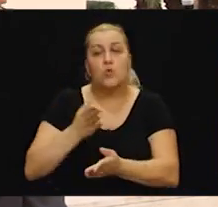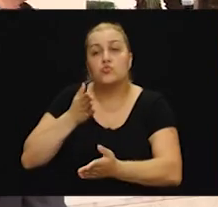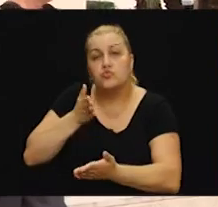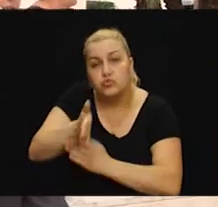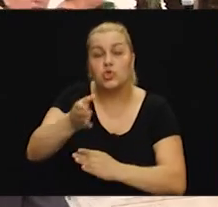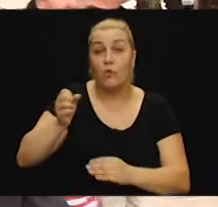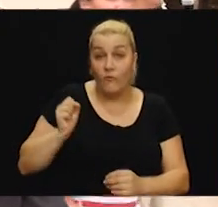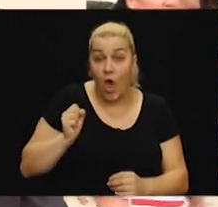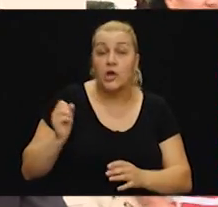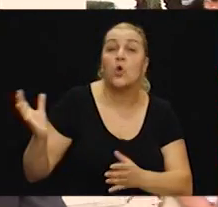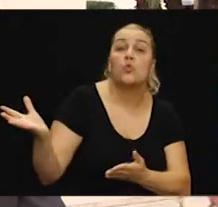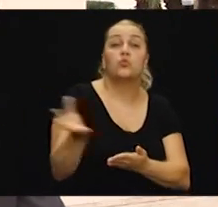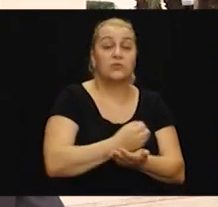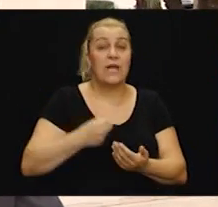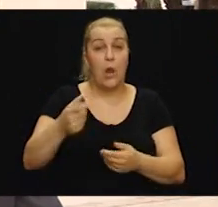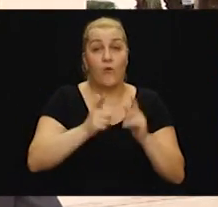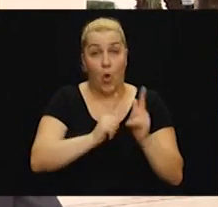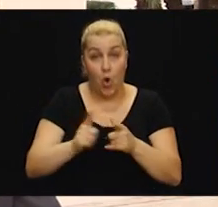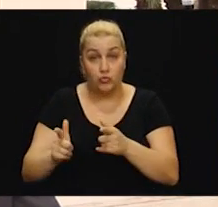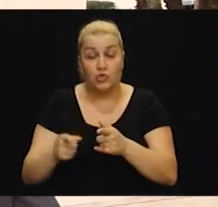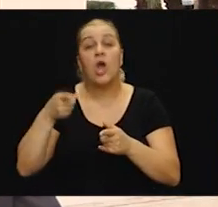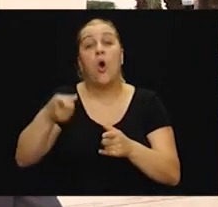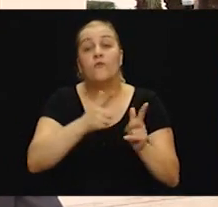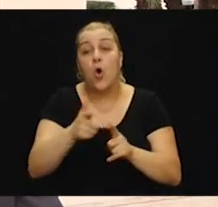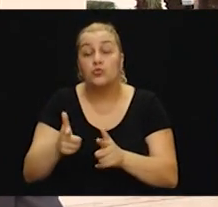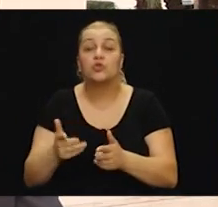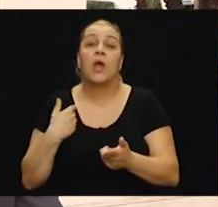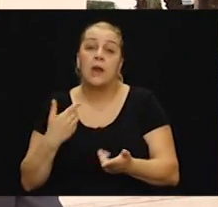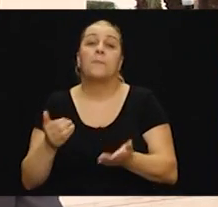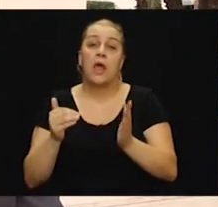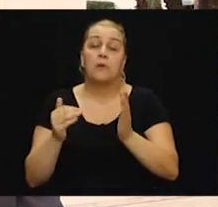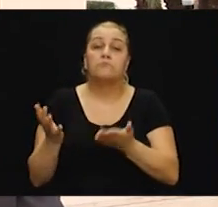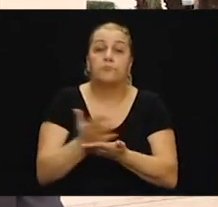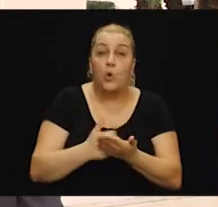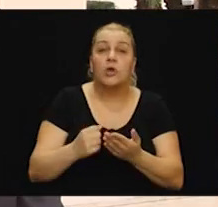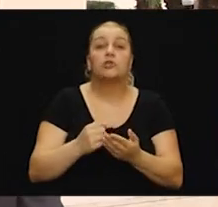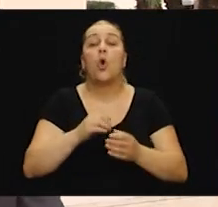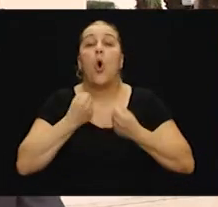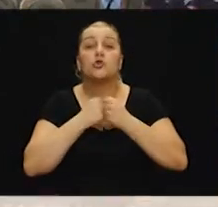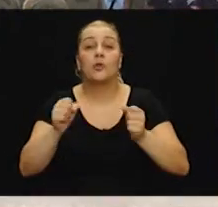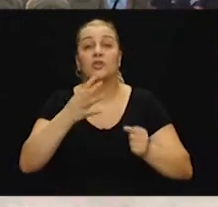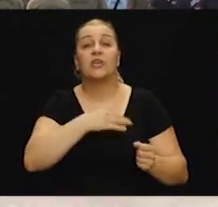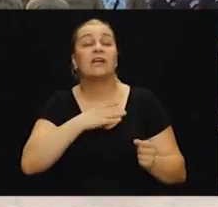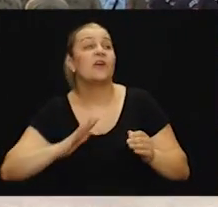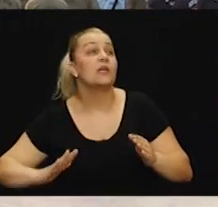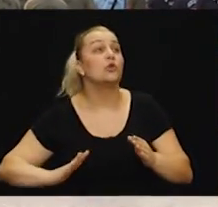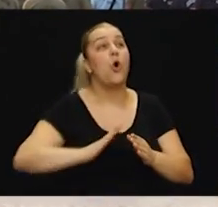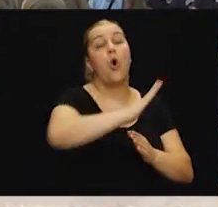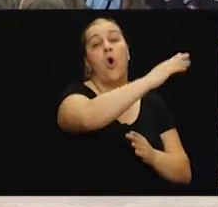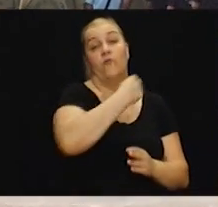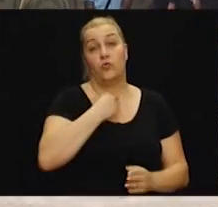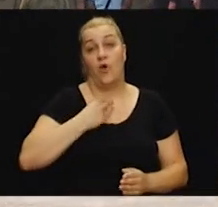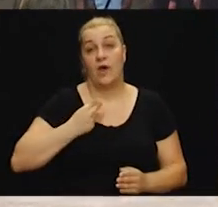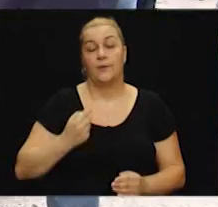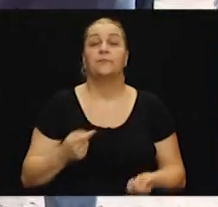uzeli oružje i to oružje je poslužilo za oslobađanje cijele Dalmacije, poslije i cijele Hrvatske, sve do Vukovara. Oružjem koje ste vi